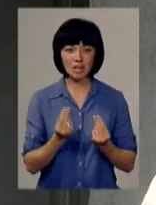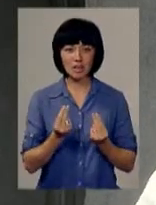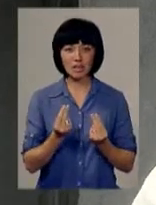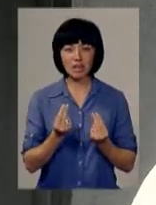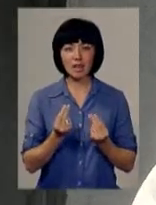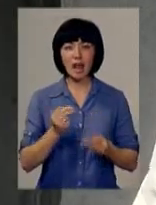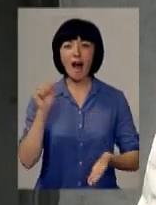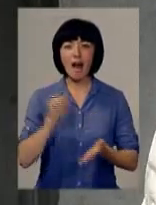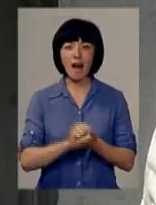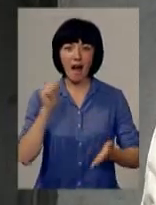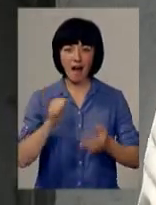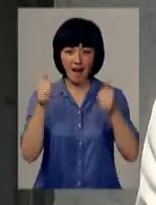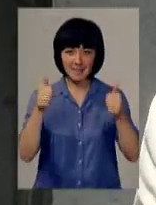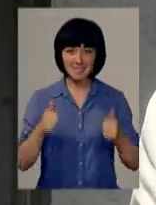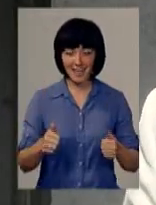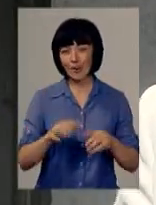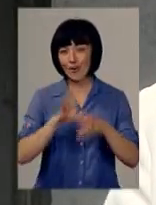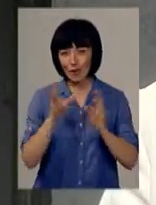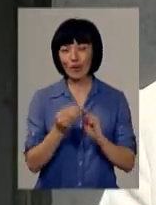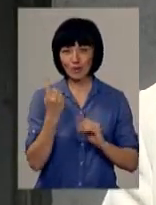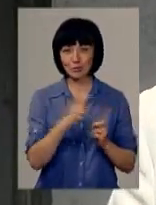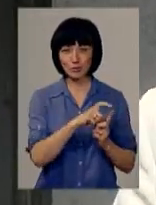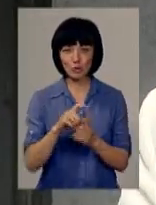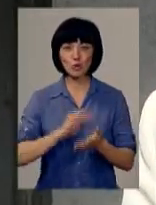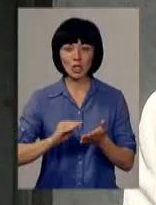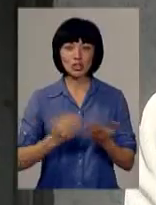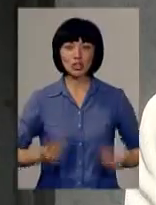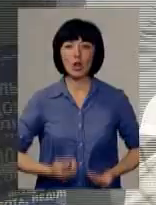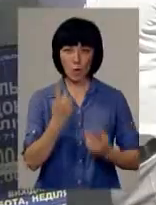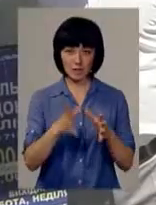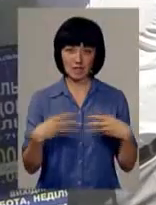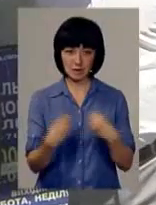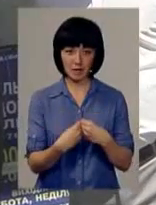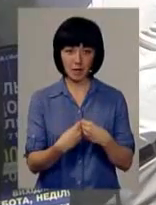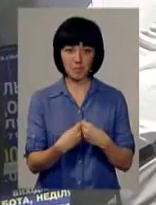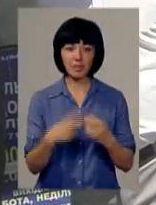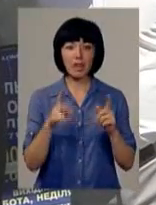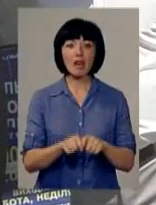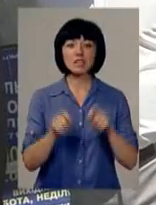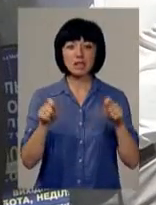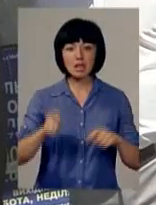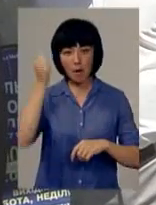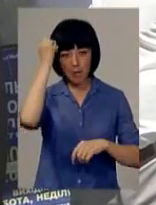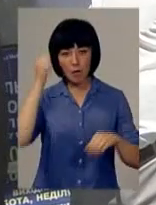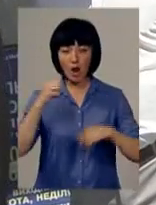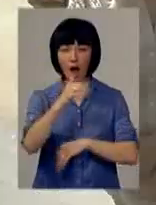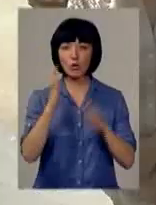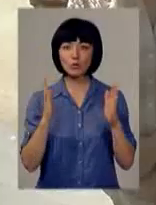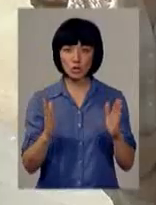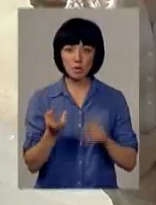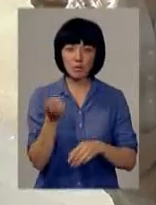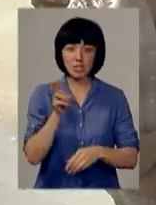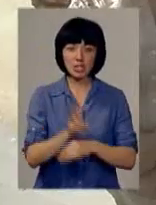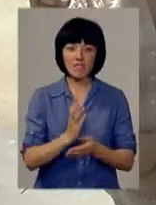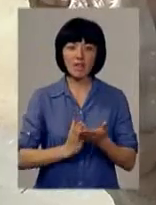Випускалася ціна газета. Одне слово, журналісти жили однією сім'єю. На відкриття меморіальної дошки на честь Сергія Хмиза